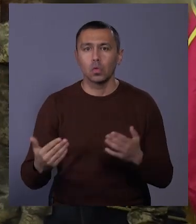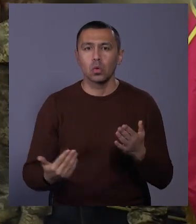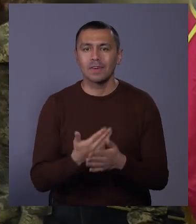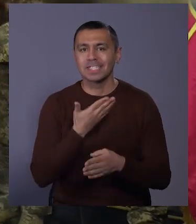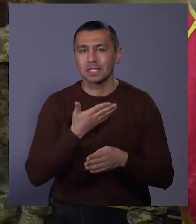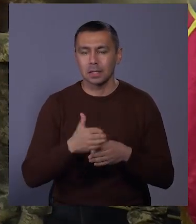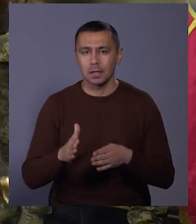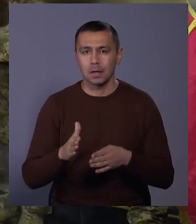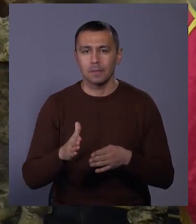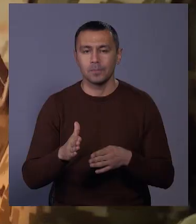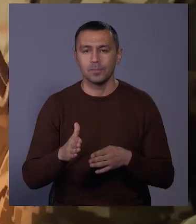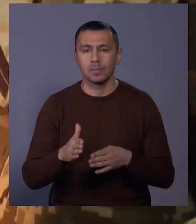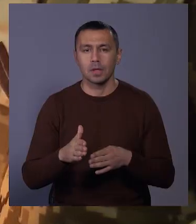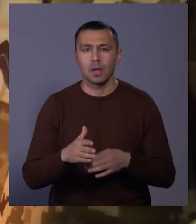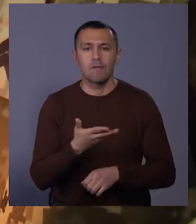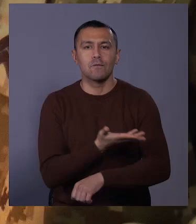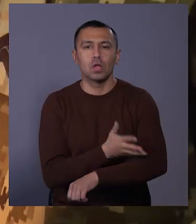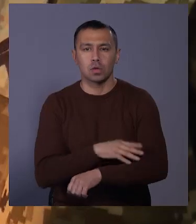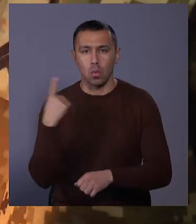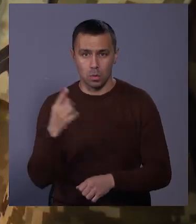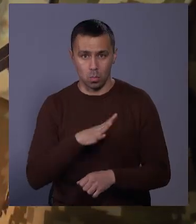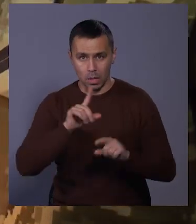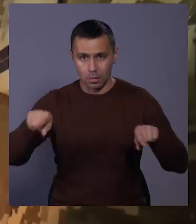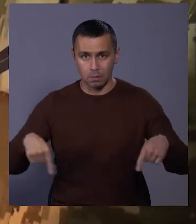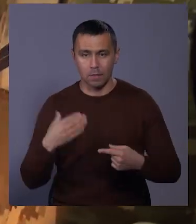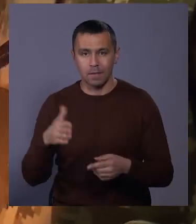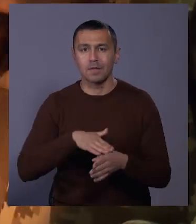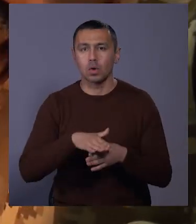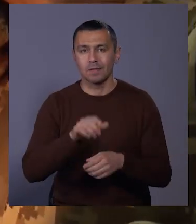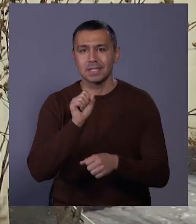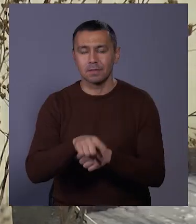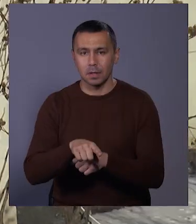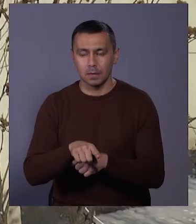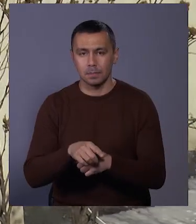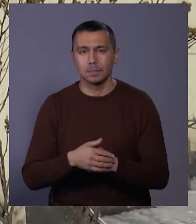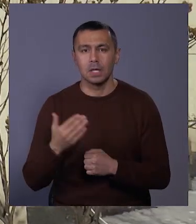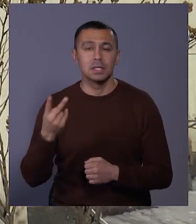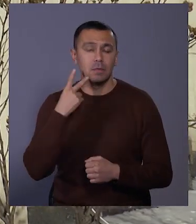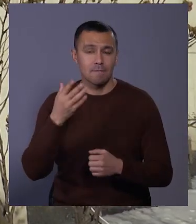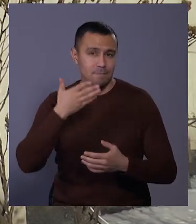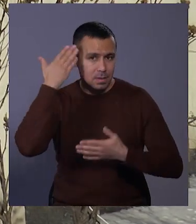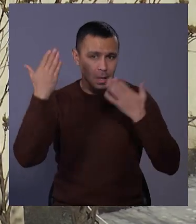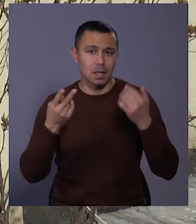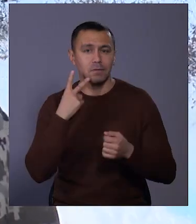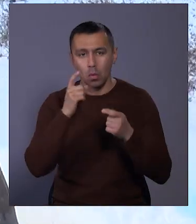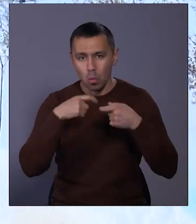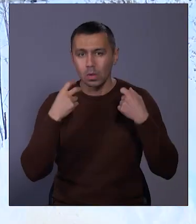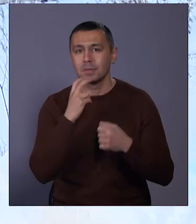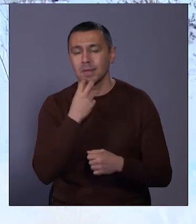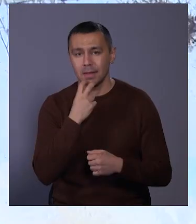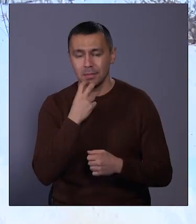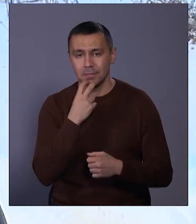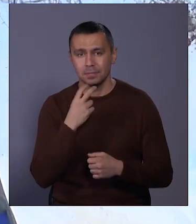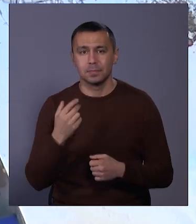частина Волинської області була створена, він виконував завдання там. Завжди веселий, завжди усміхнений. З